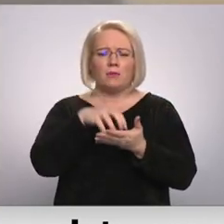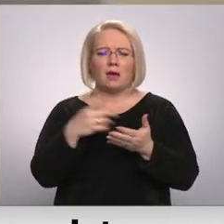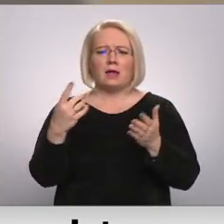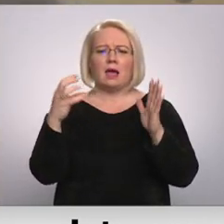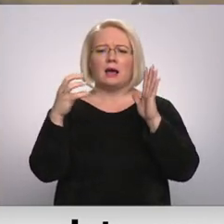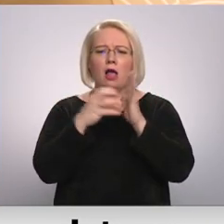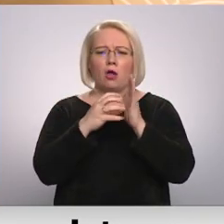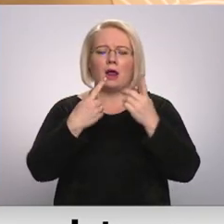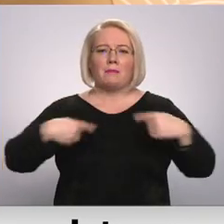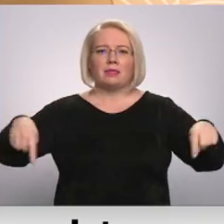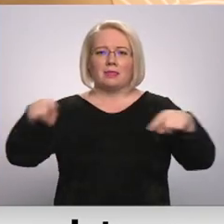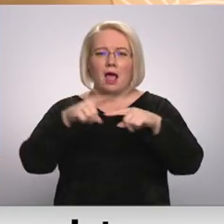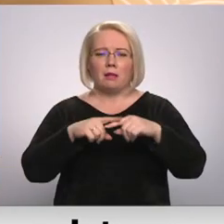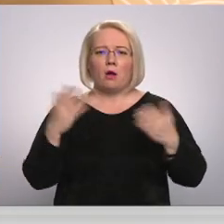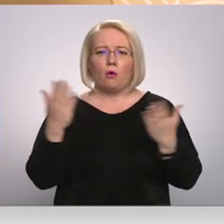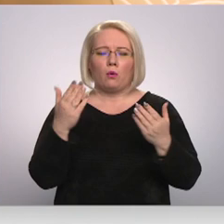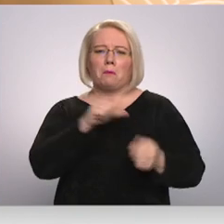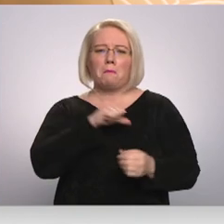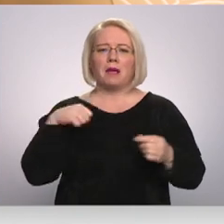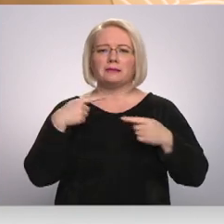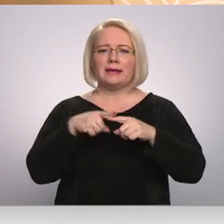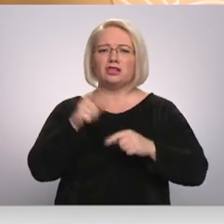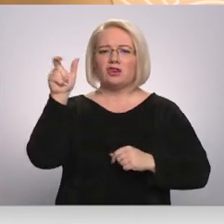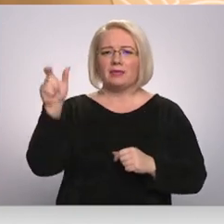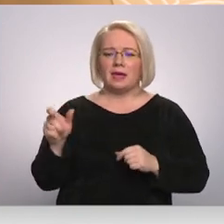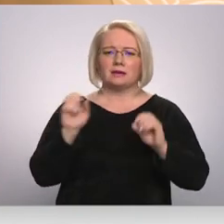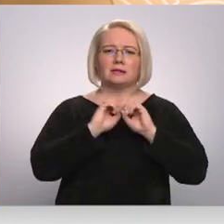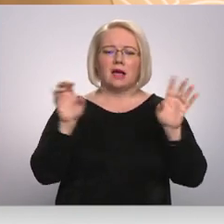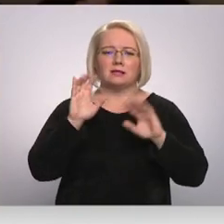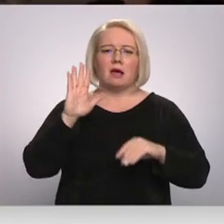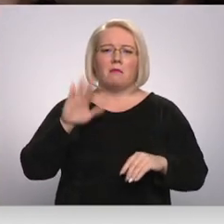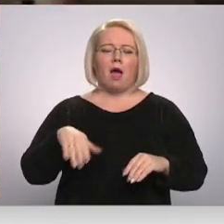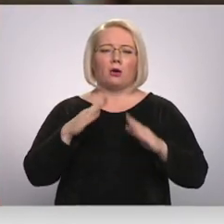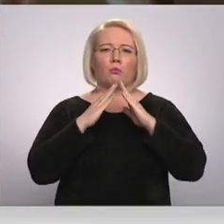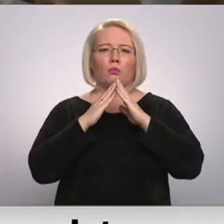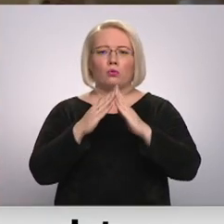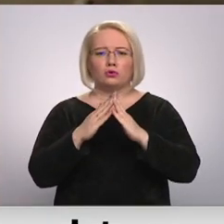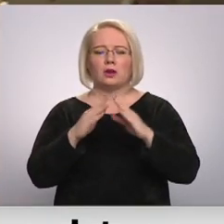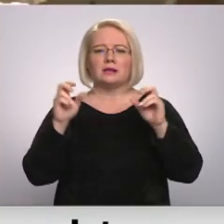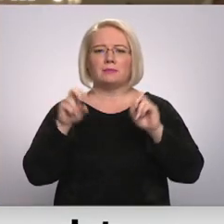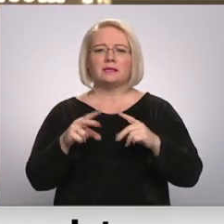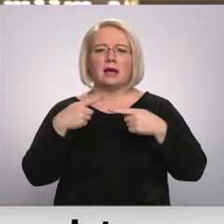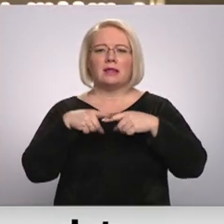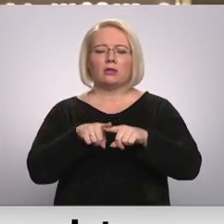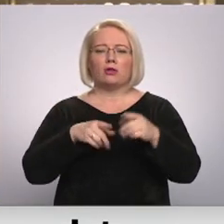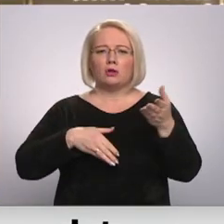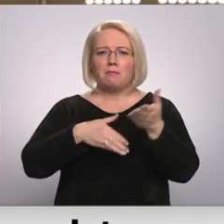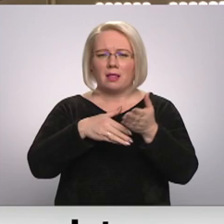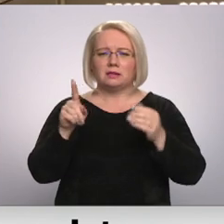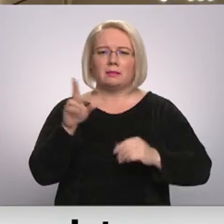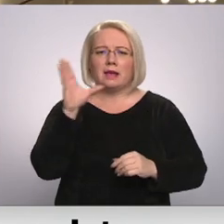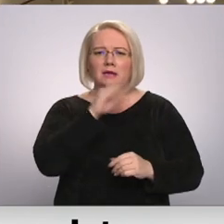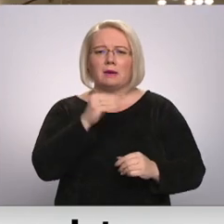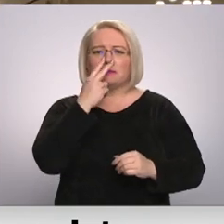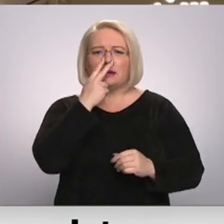telpa tā ir vieta, kur Kerbets pats stāstā par muižu. Ar speciālu tehnoloģiju palīdzību ir iespējams